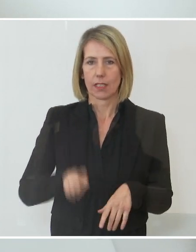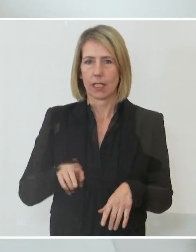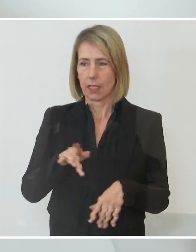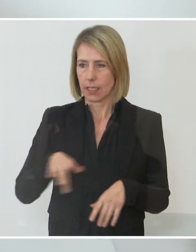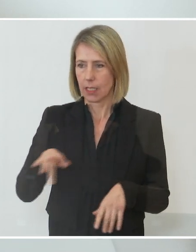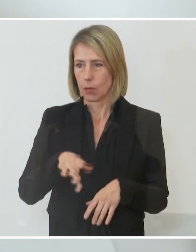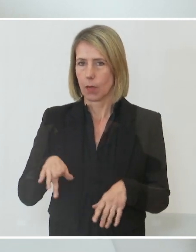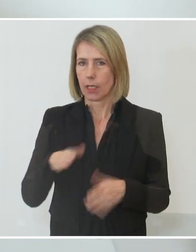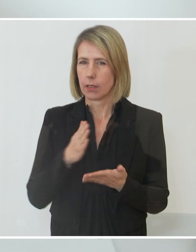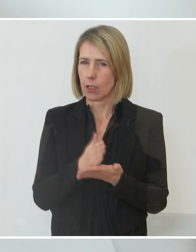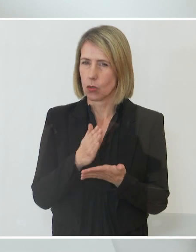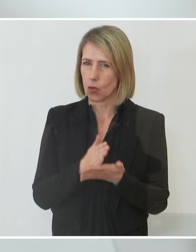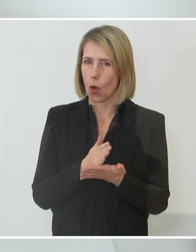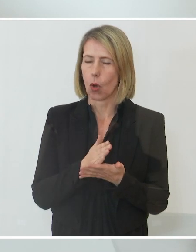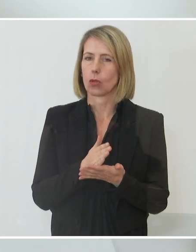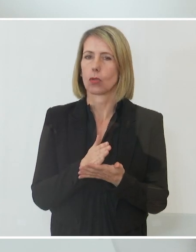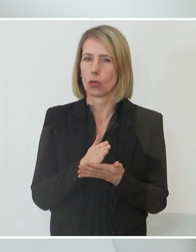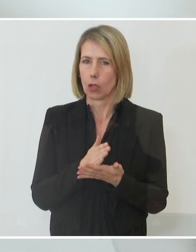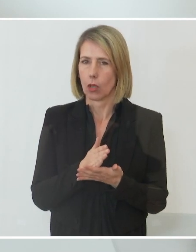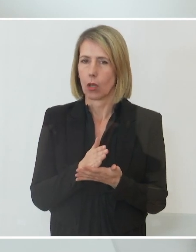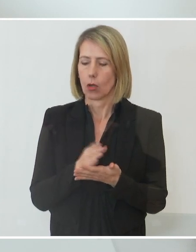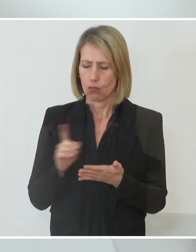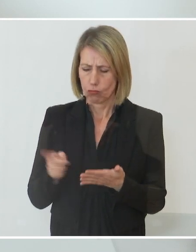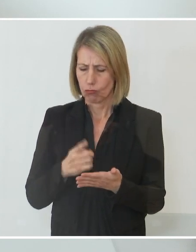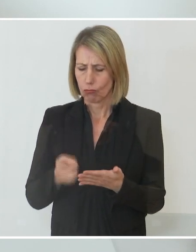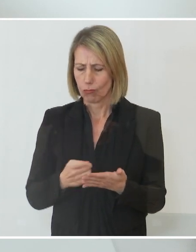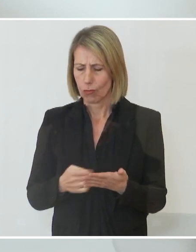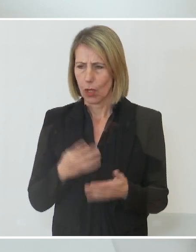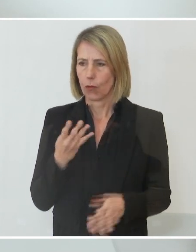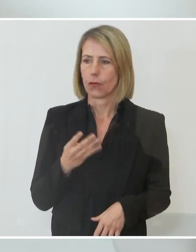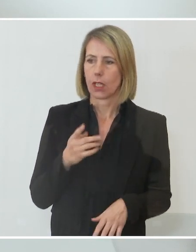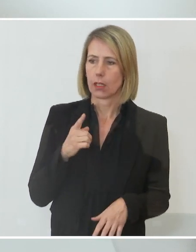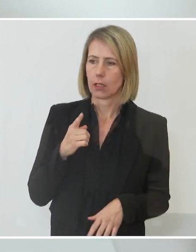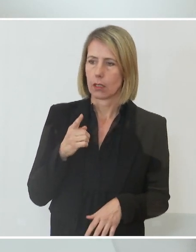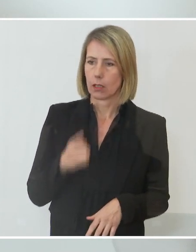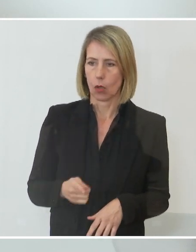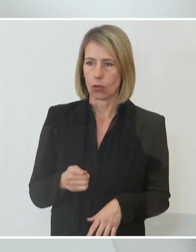4.000.